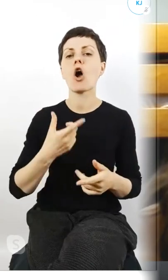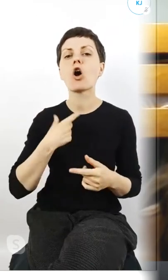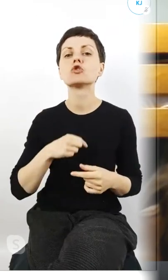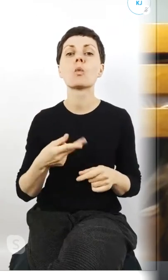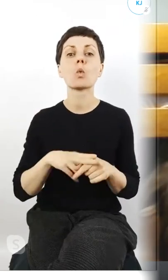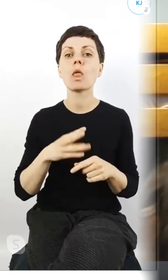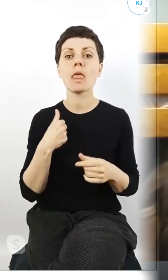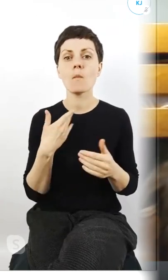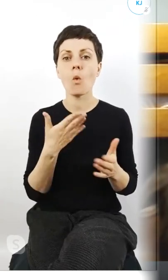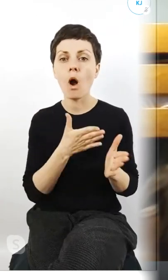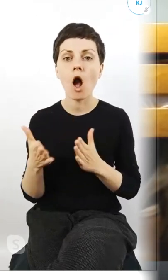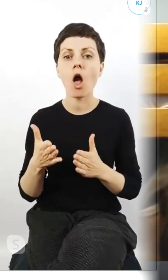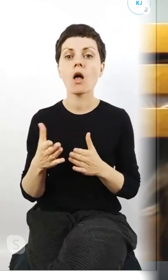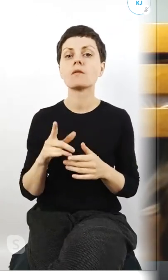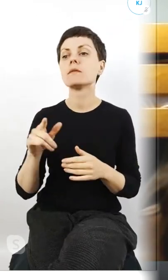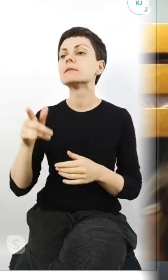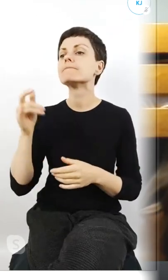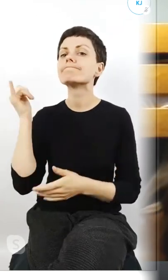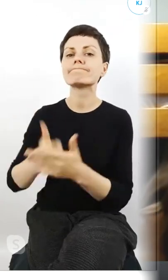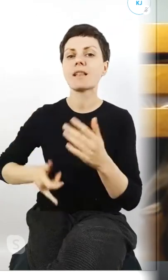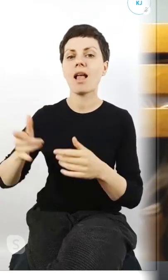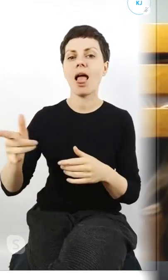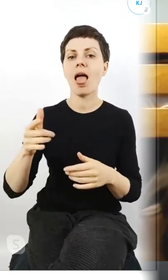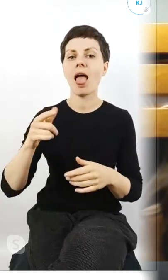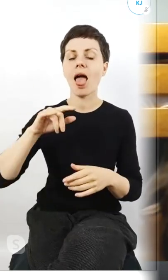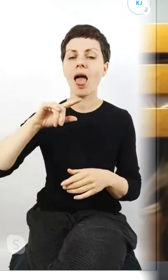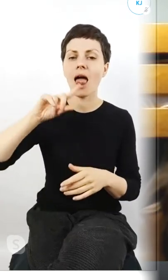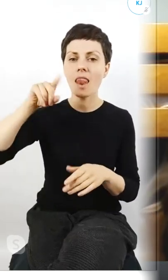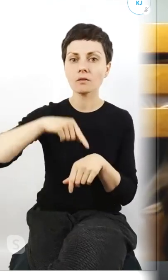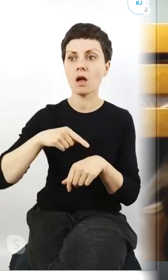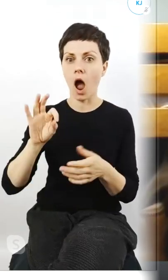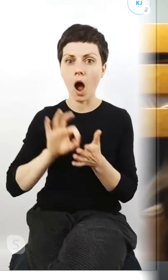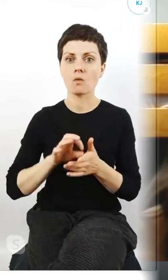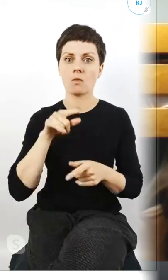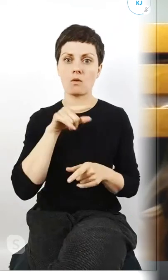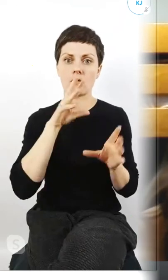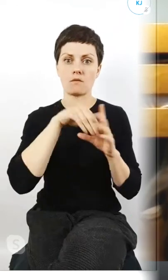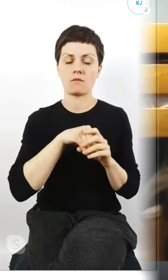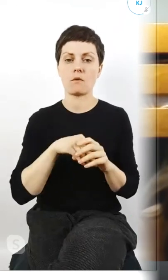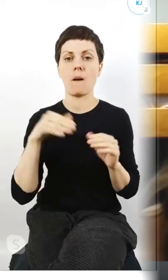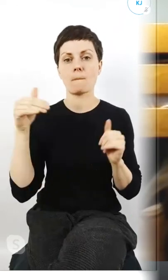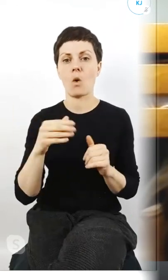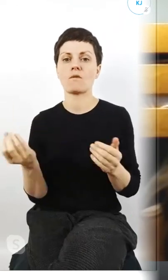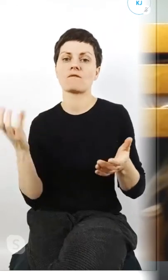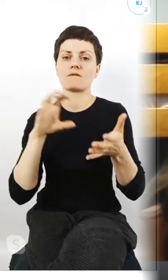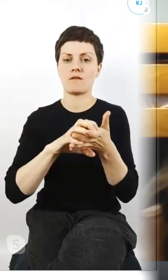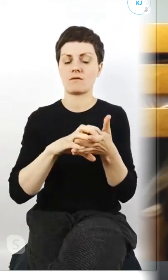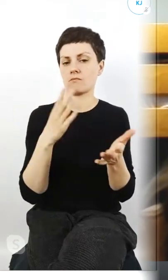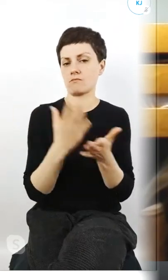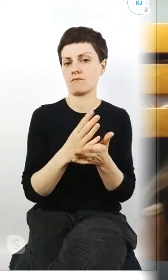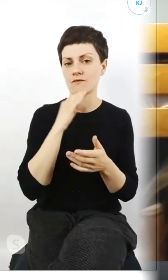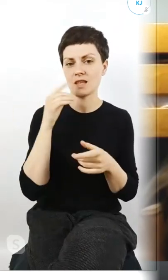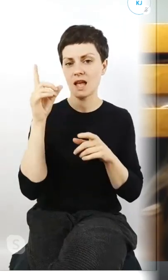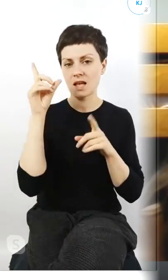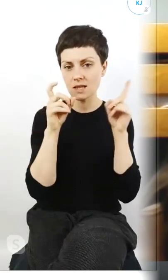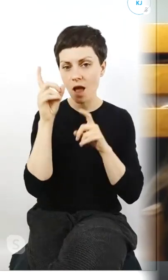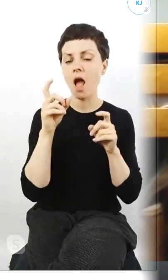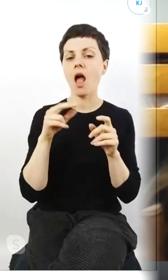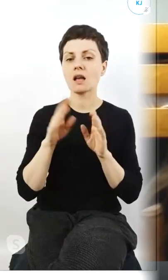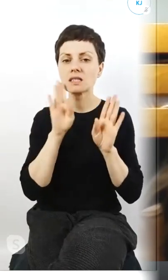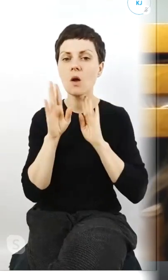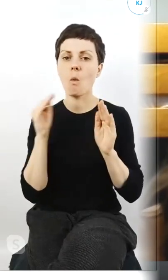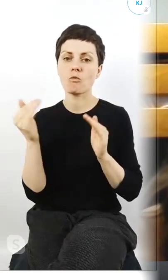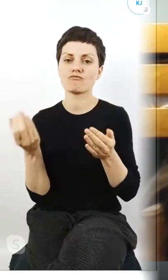żeby się zerwać z lekcji i wyjść na strajk, miały tutaj możliwość po prostu wstawienia zdjęcia na Facebook lub Instagramie, dodania